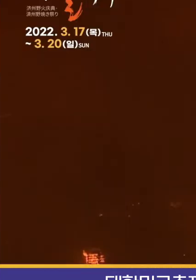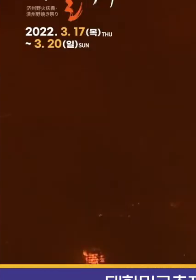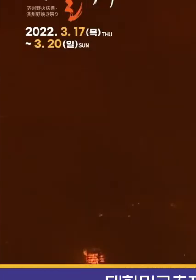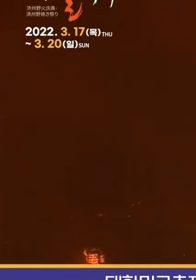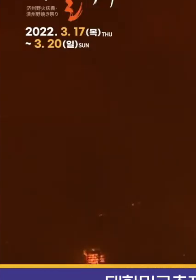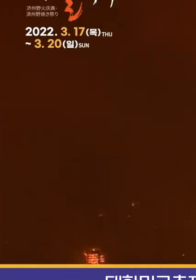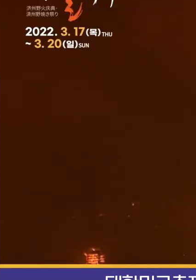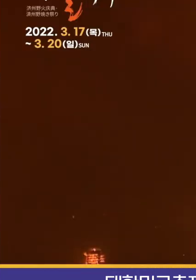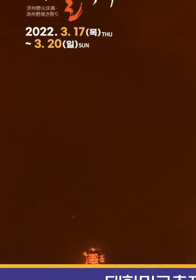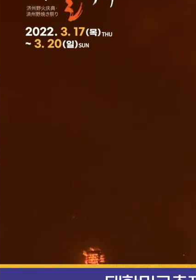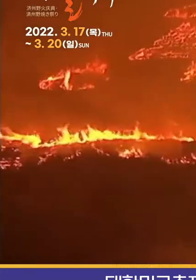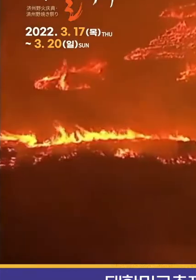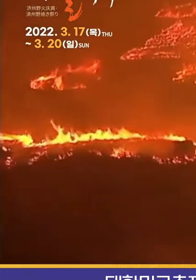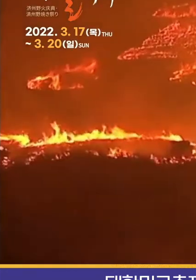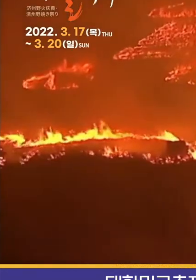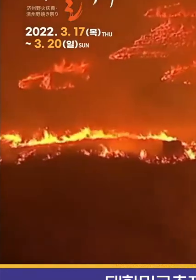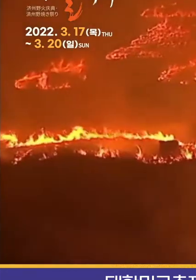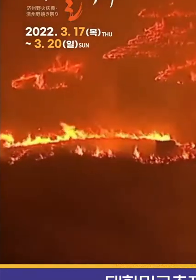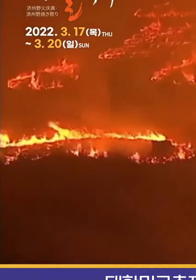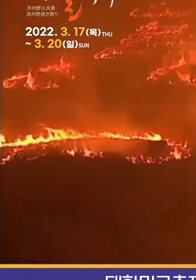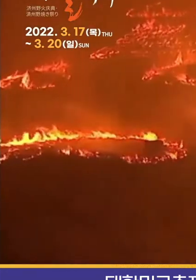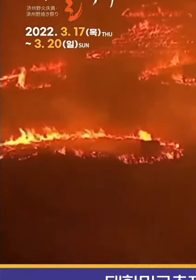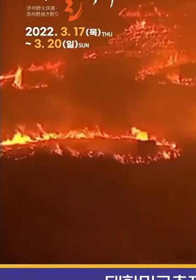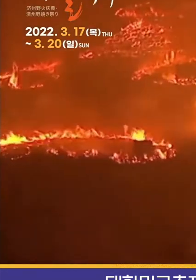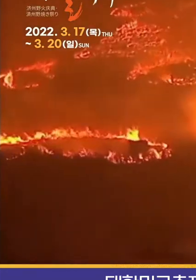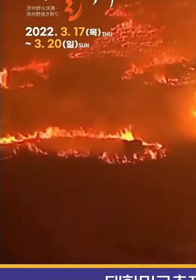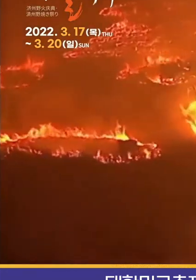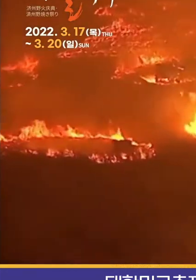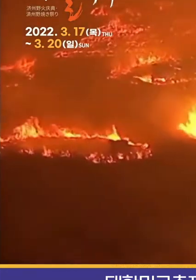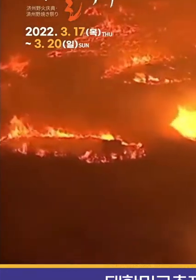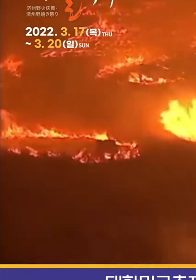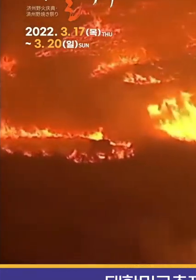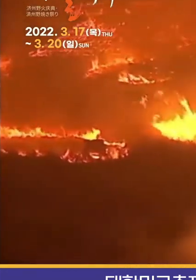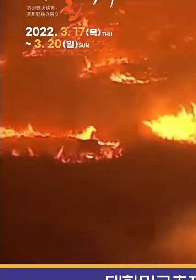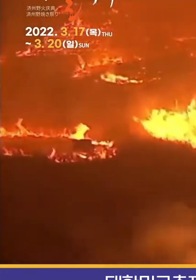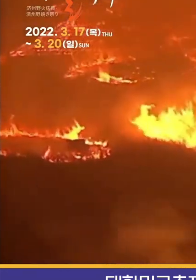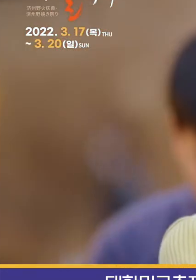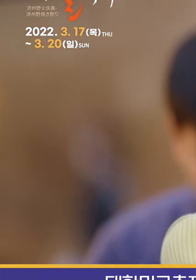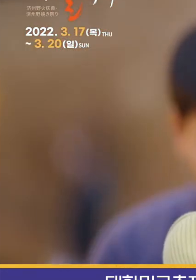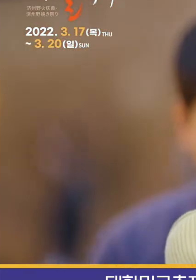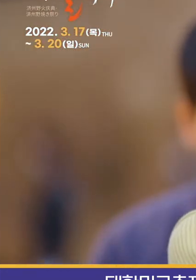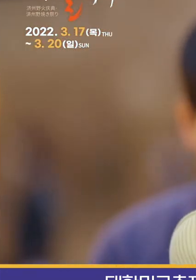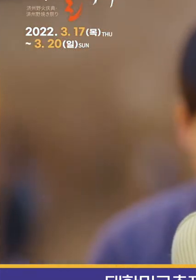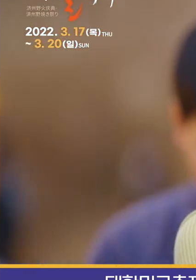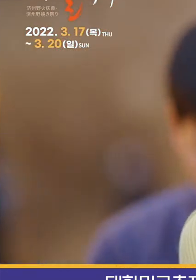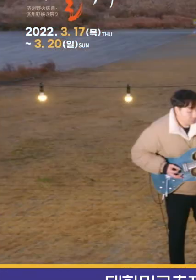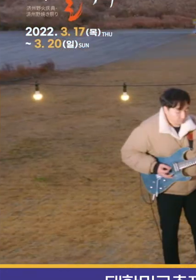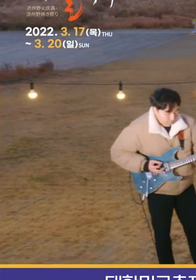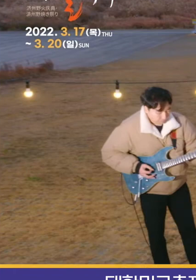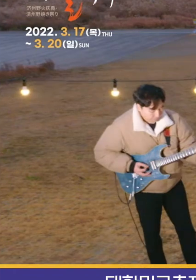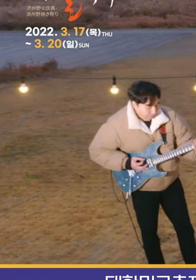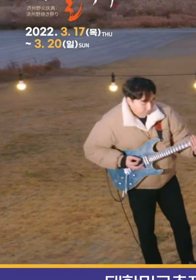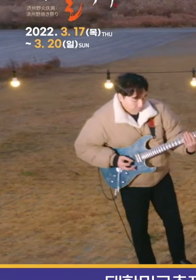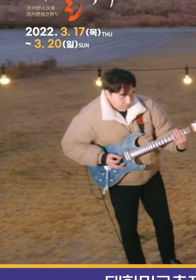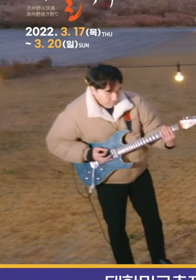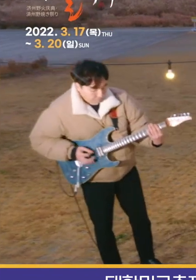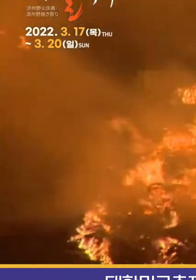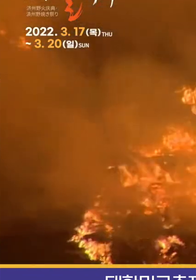상상해봐 오래 기다려온 그 새별의 불빛